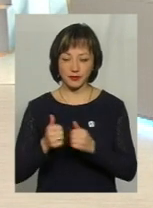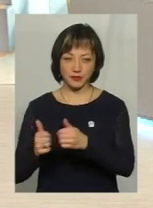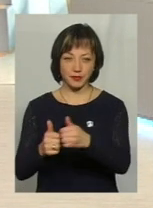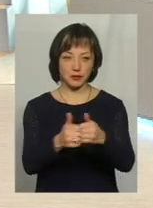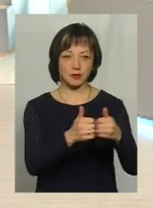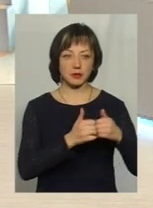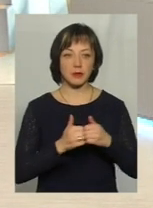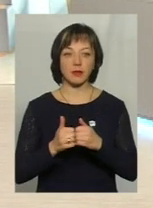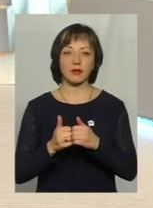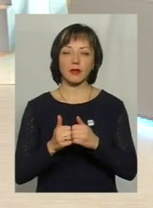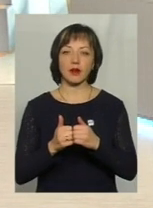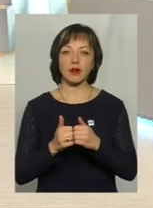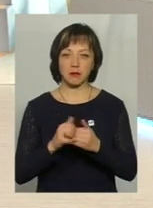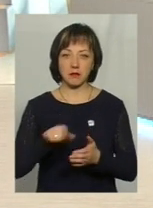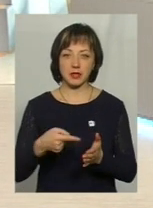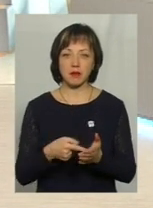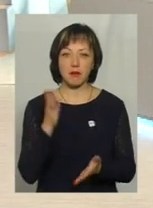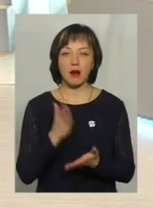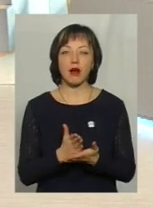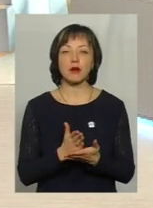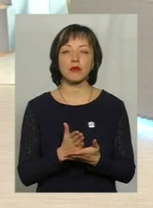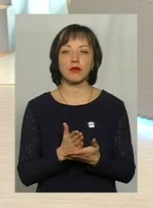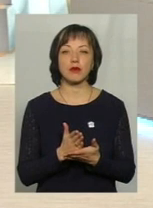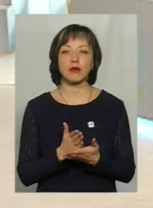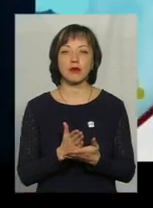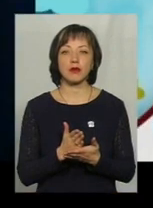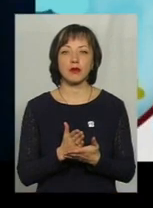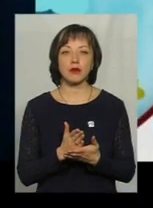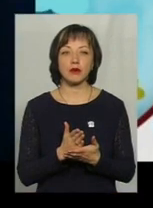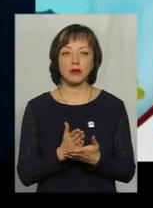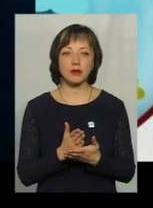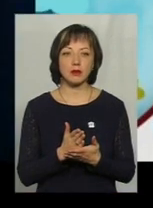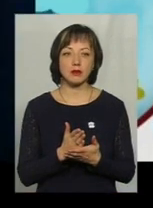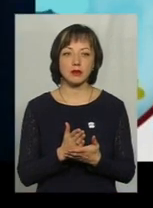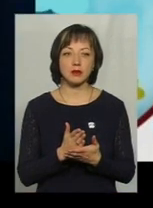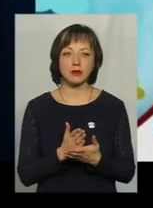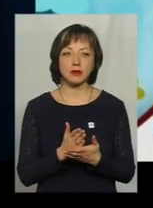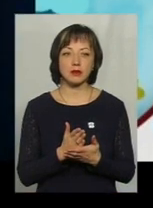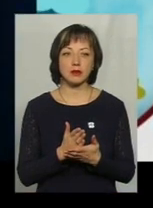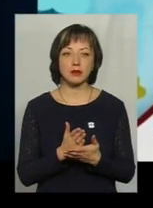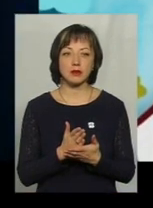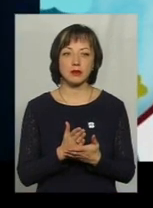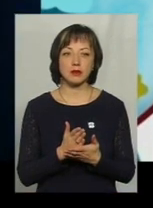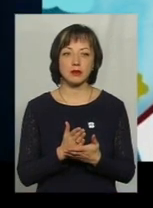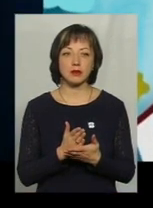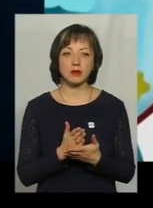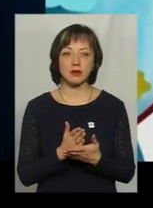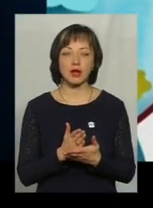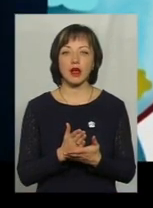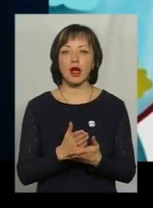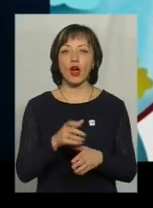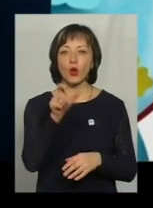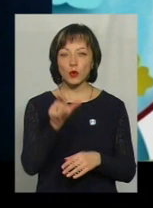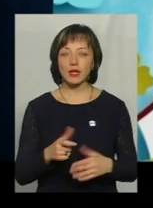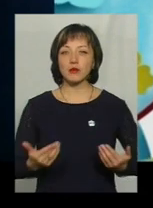маємо вже, в принципі, ті масиви в межах міста і проживає людина в